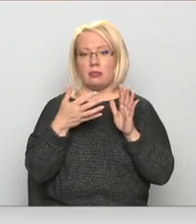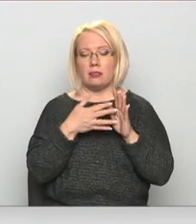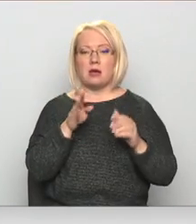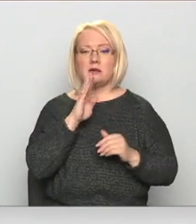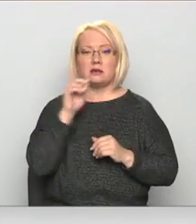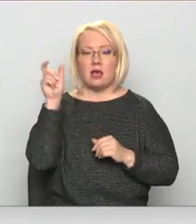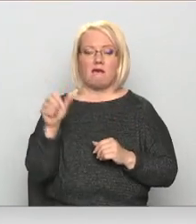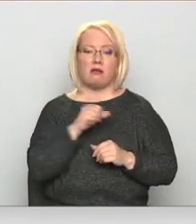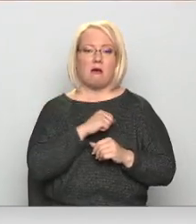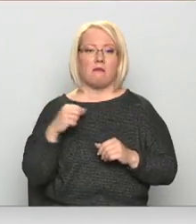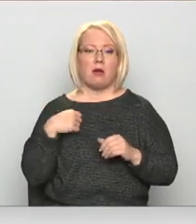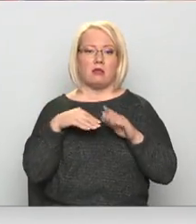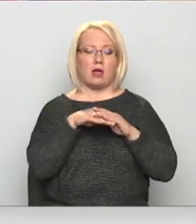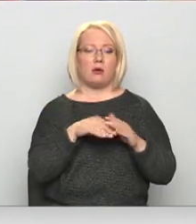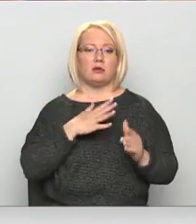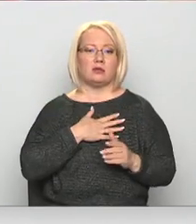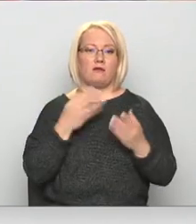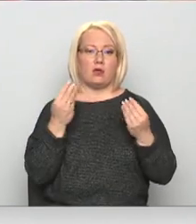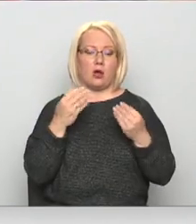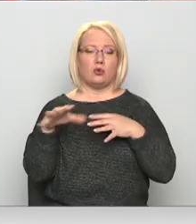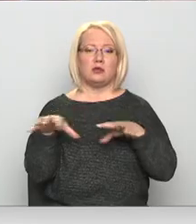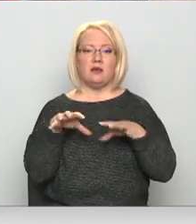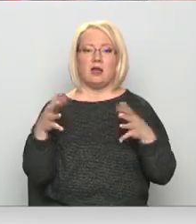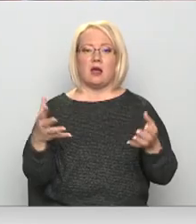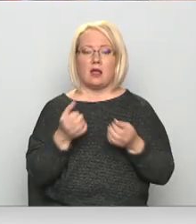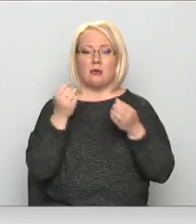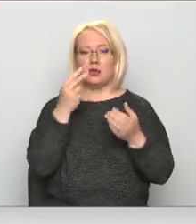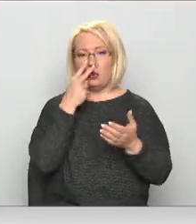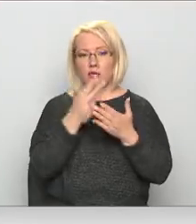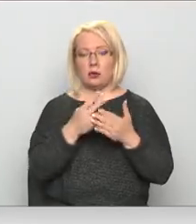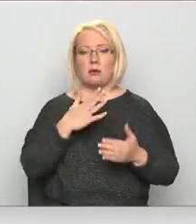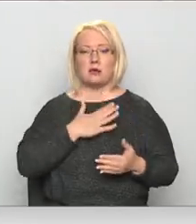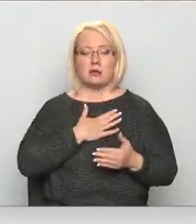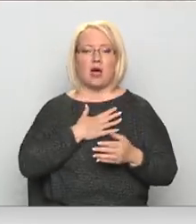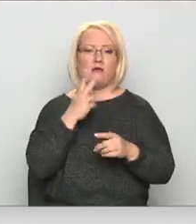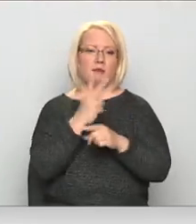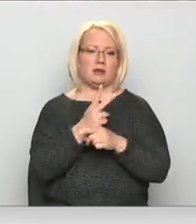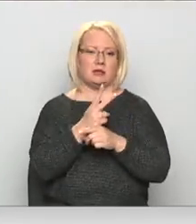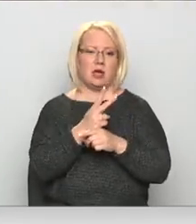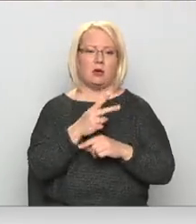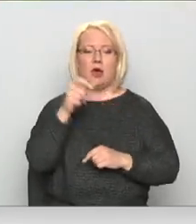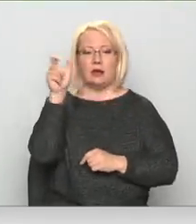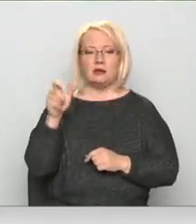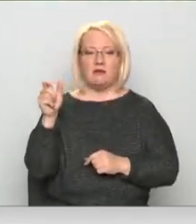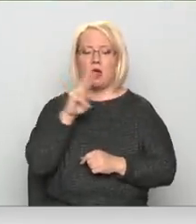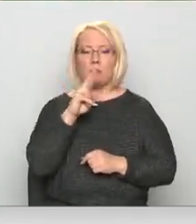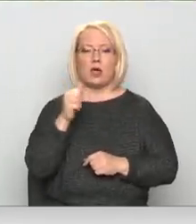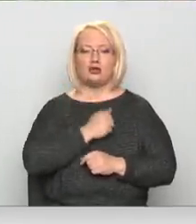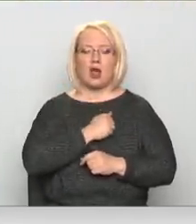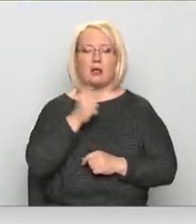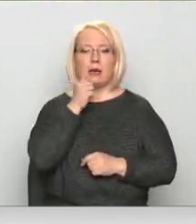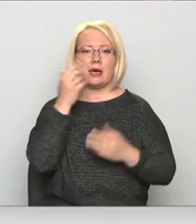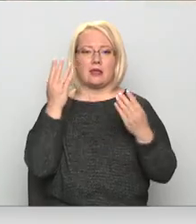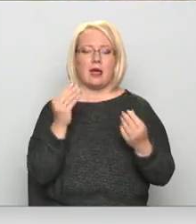Laima iegulda savus līdzekļus, jo dzīvnieku glābšanu viņa uzskata par savu mīsiju. Ar cilvēku nežēlību ikdienā